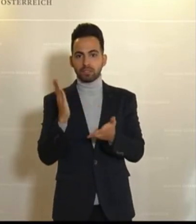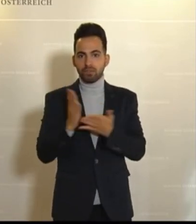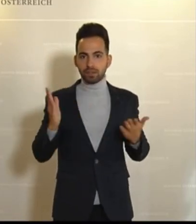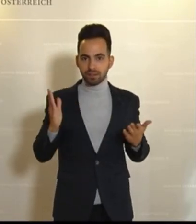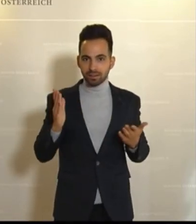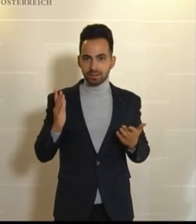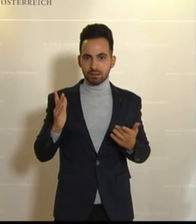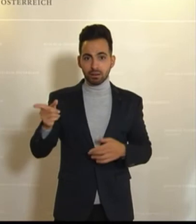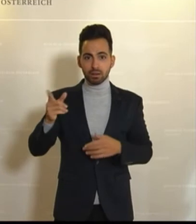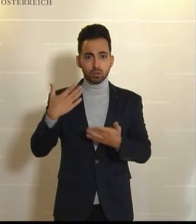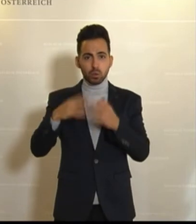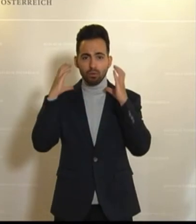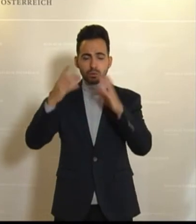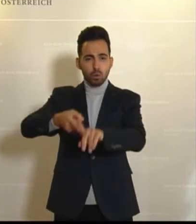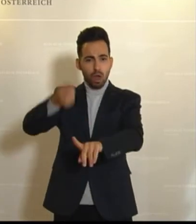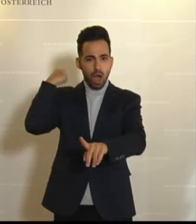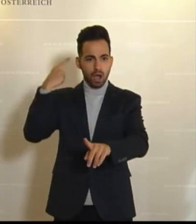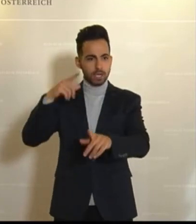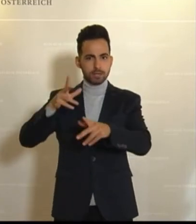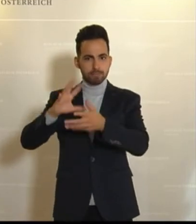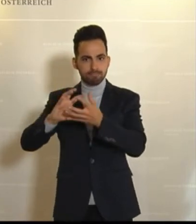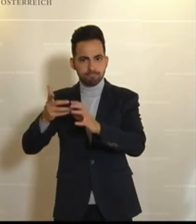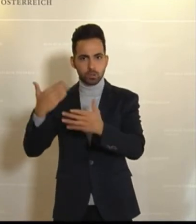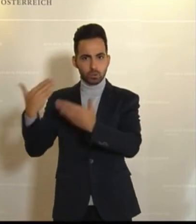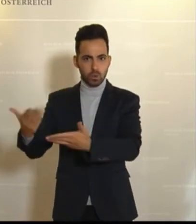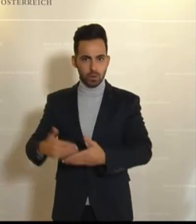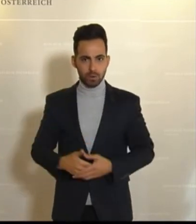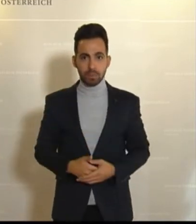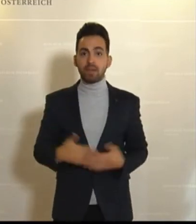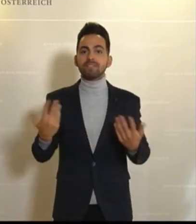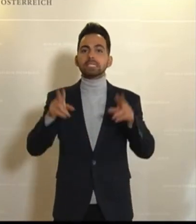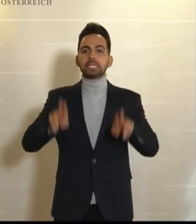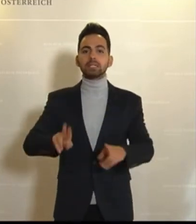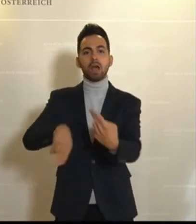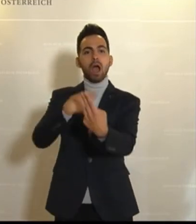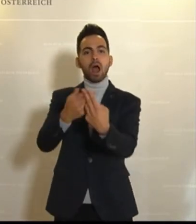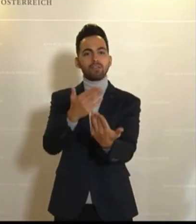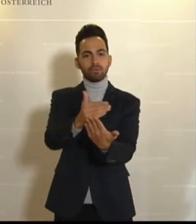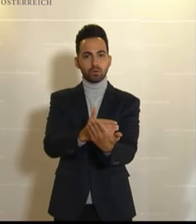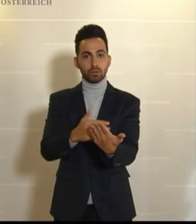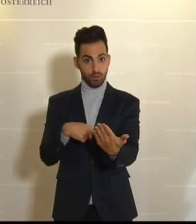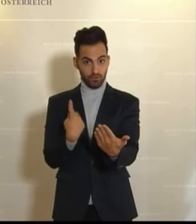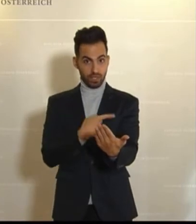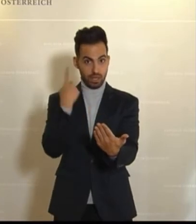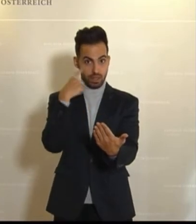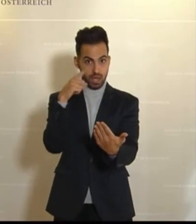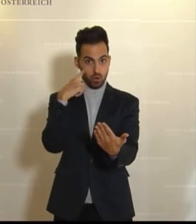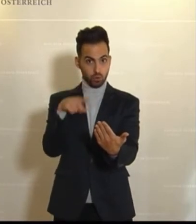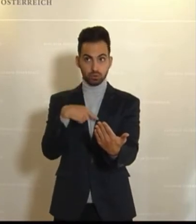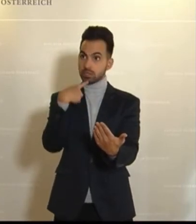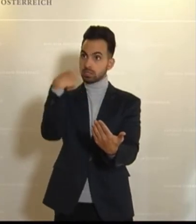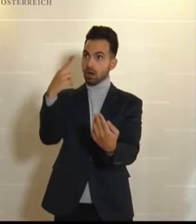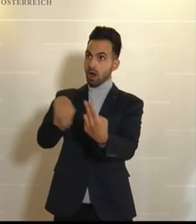schlägt. Was ich dazu sagen möchte ist, was wären denn die richtigen Antworten und im Übrigen sind das nicht nur wir Neos, die das sagen, sondern ganz